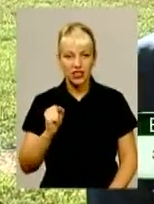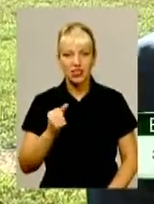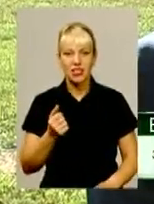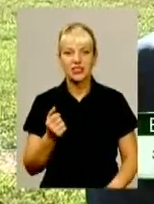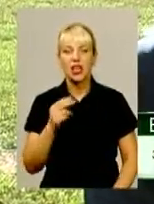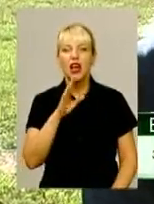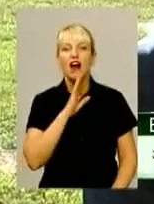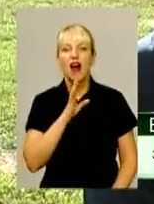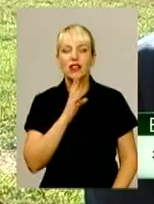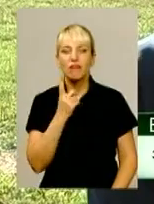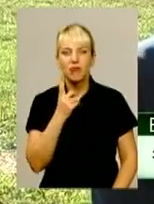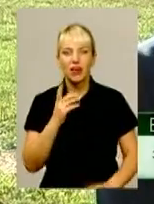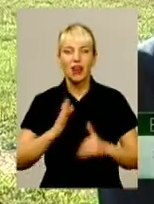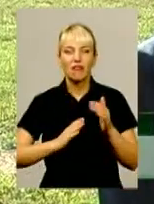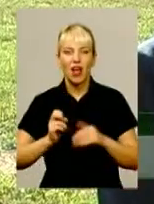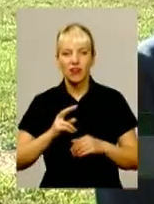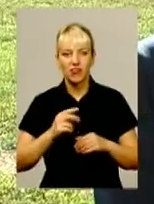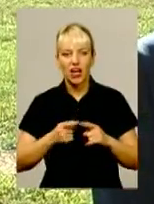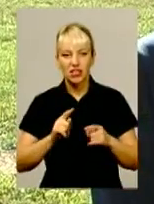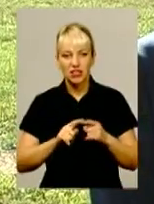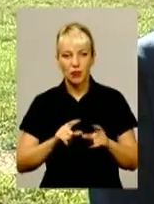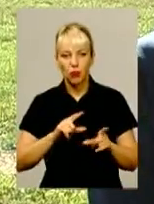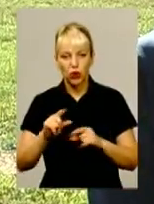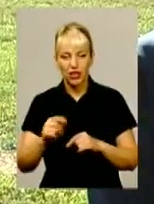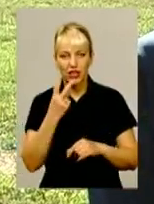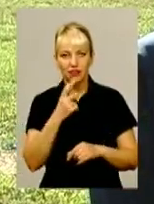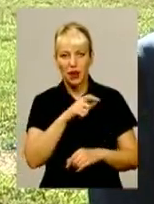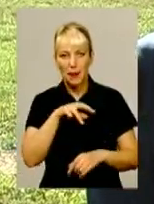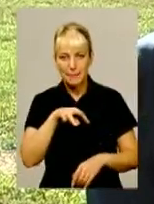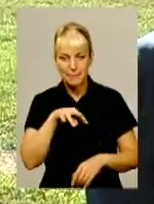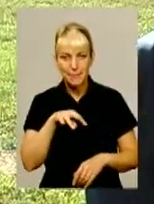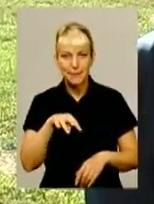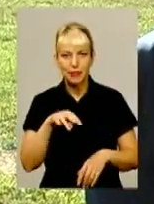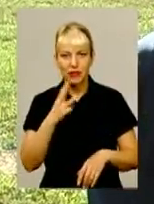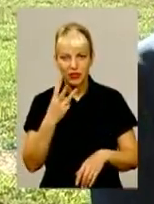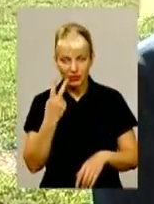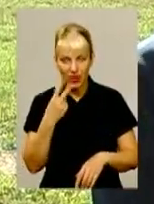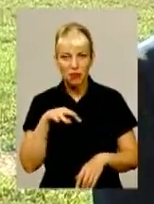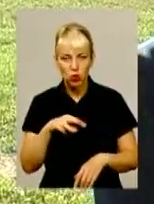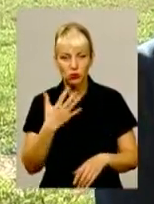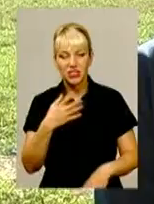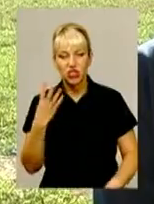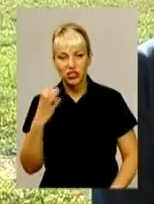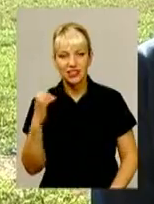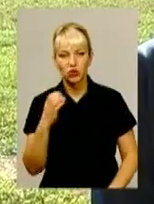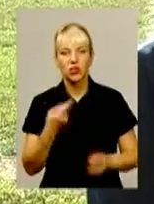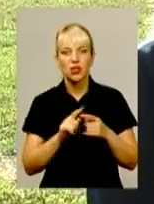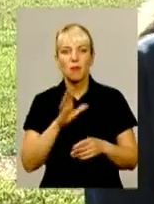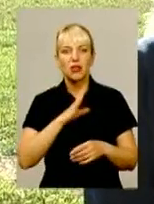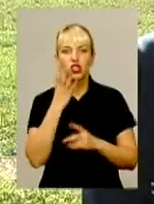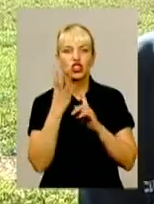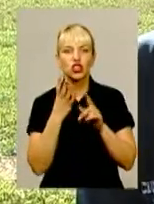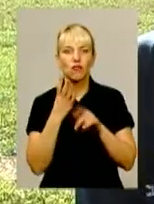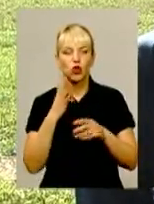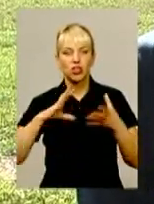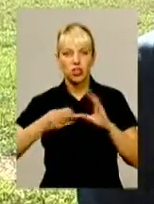Вони в першій кваліфікації проїхали з результатом 2 минути 54 секунди і показали четвертий результат. Уже